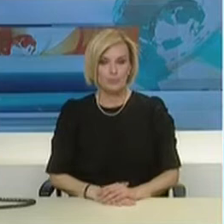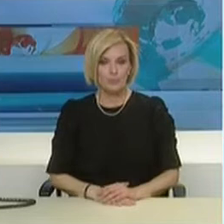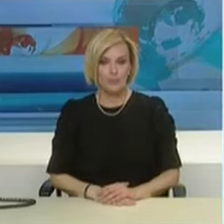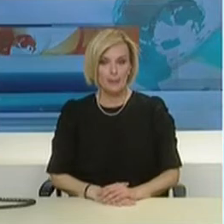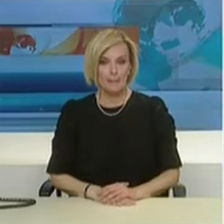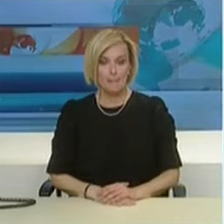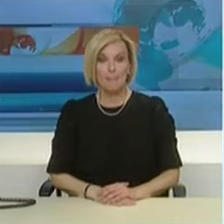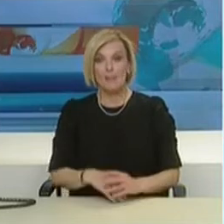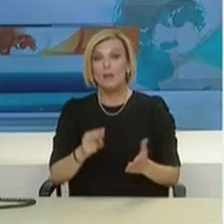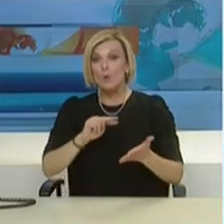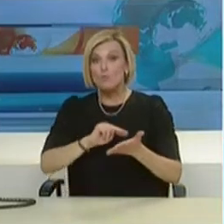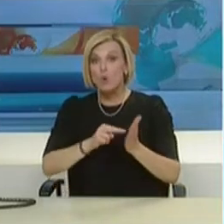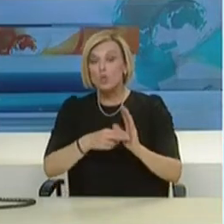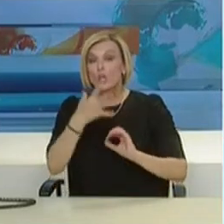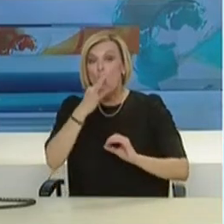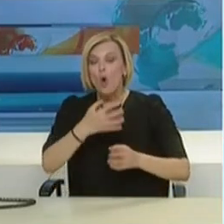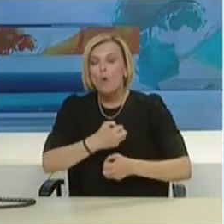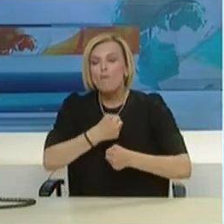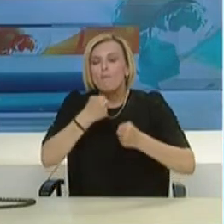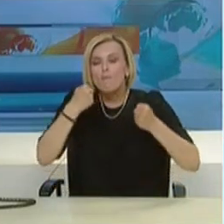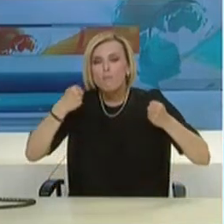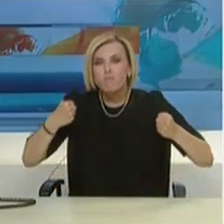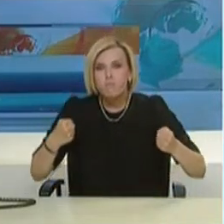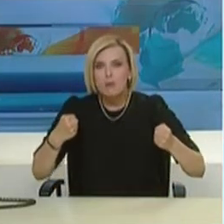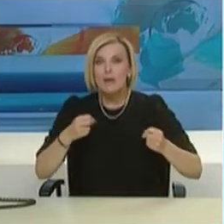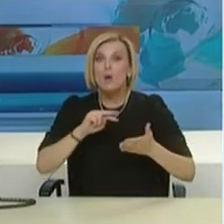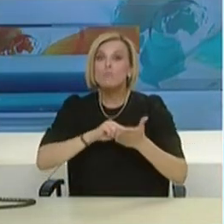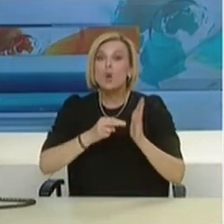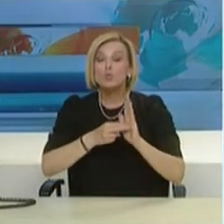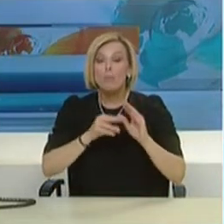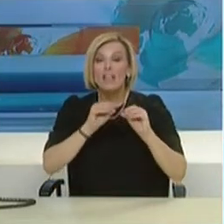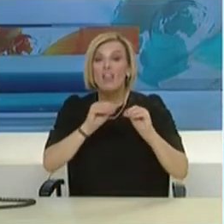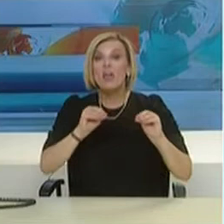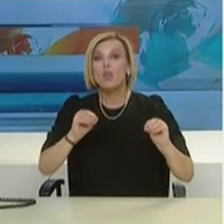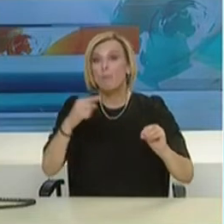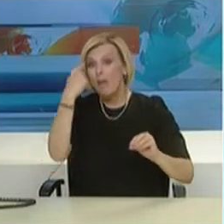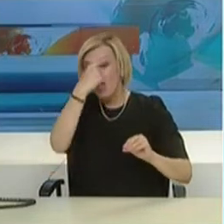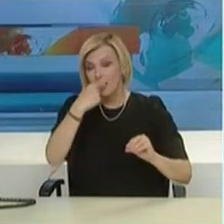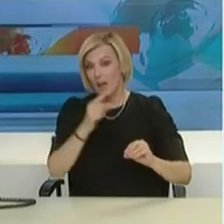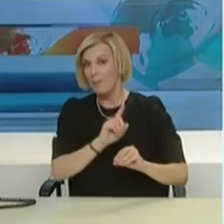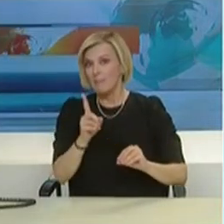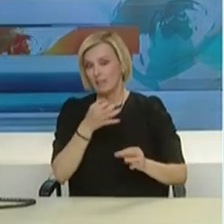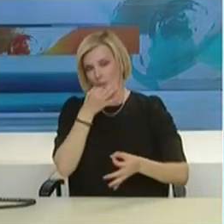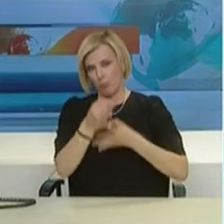και θέλει πάρα πολύ προσοχή κανείς πάλι να διαφυλαχθούν τα προσωπικά δεδομένα σας, παρακαλώ και το στίγμα.